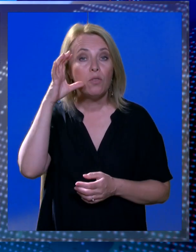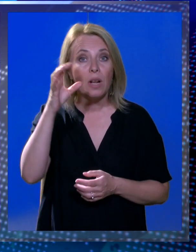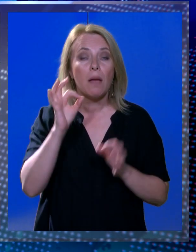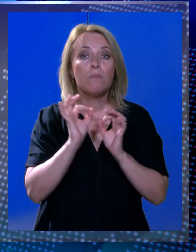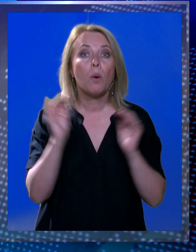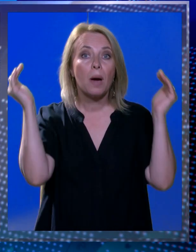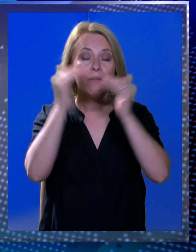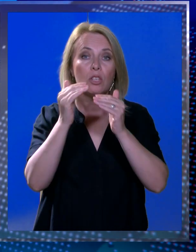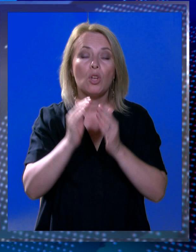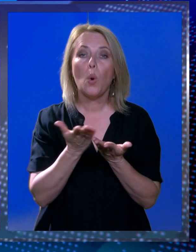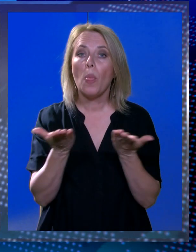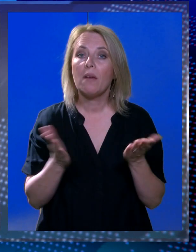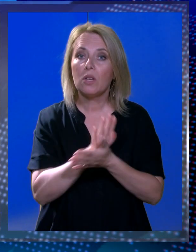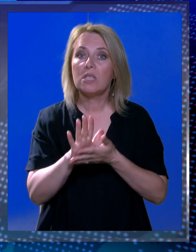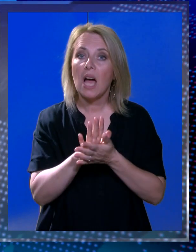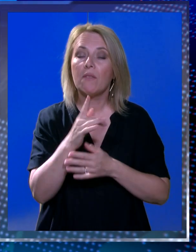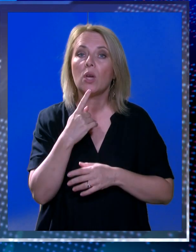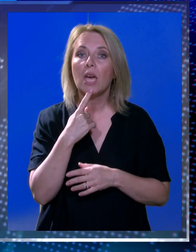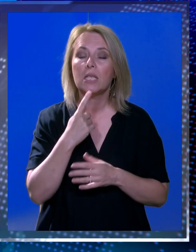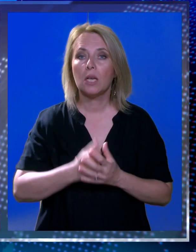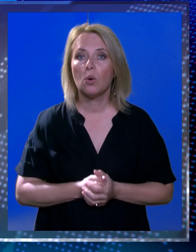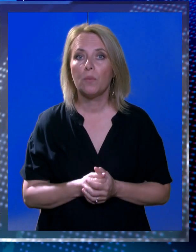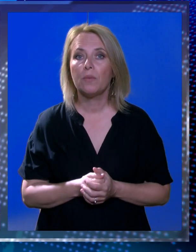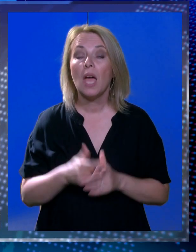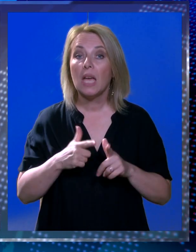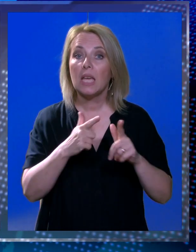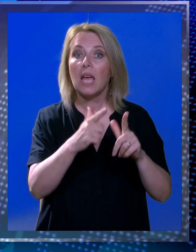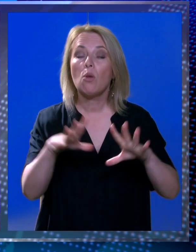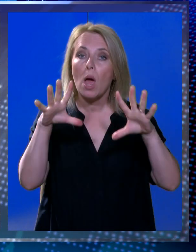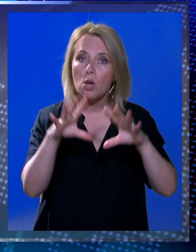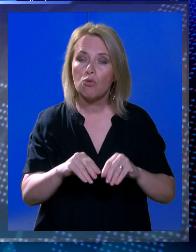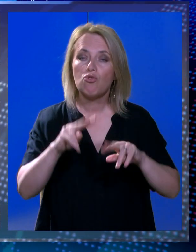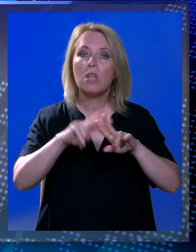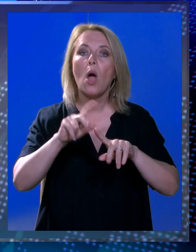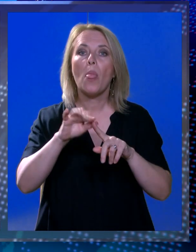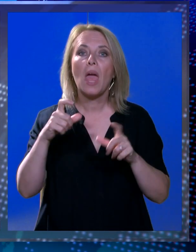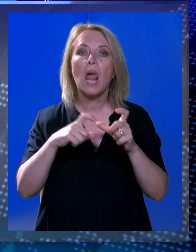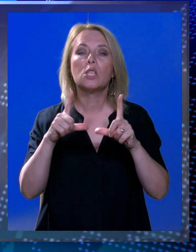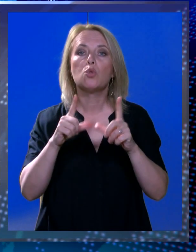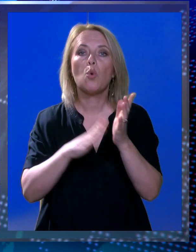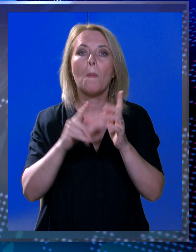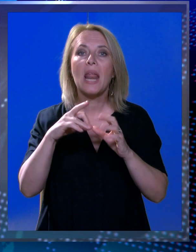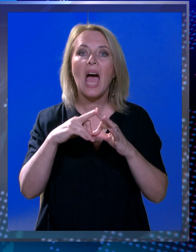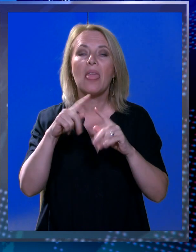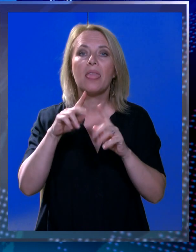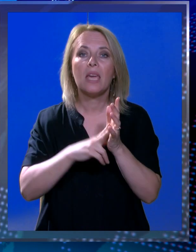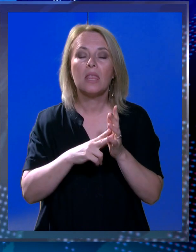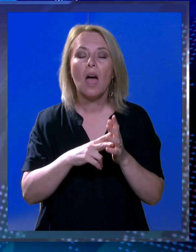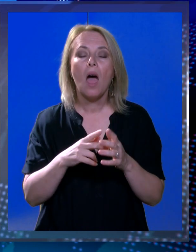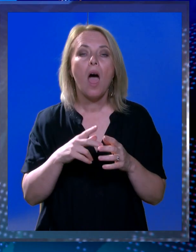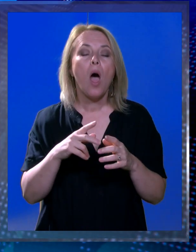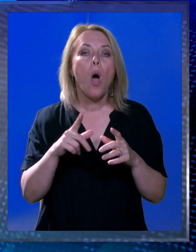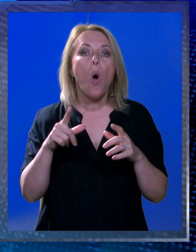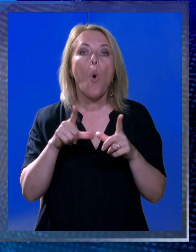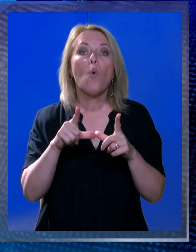Poštovani gledatelji, dobar večer u dnevniku na znakovnom jeziku. Krenulo je rušenje hotela Sumratinu u Valilapad. Stvari